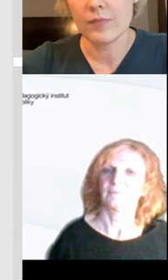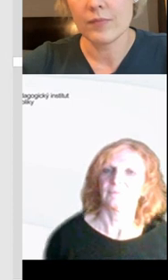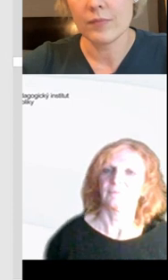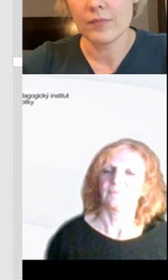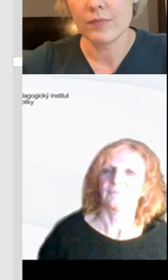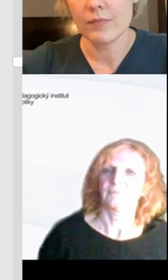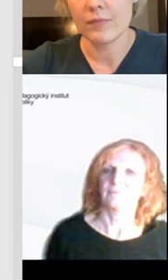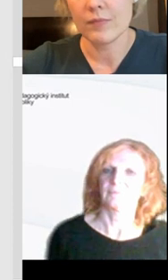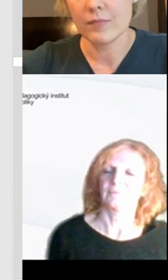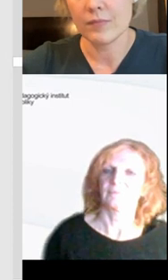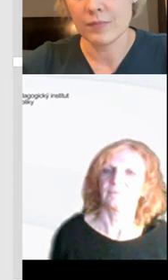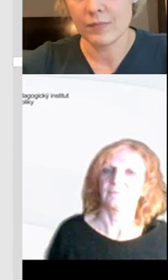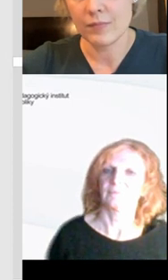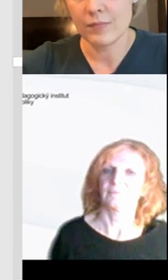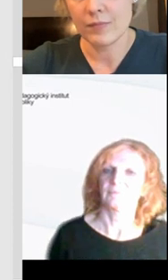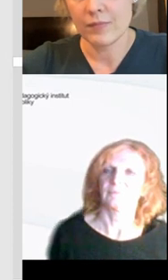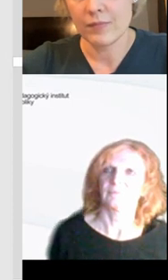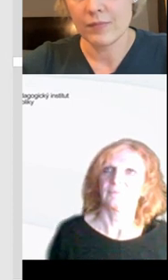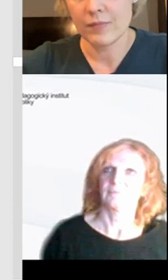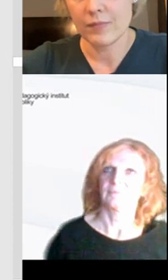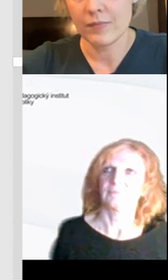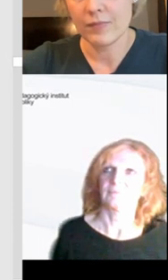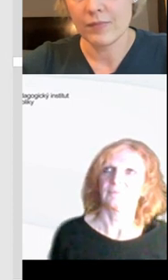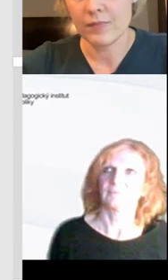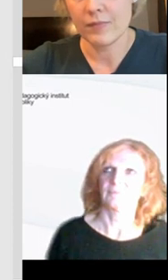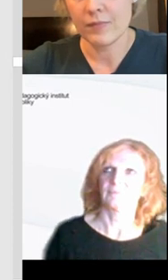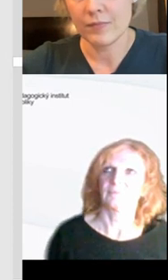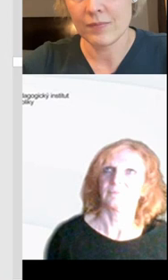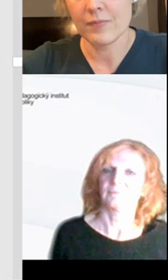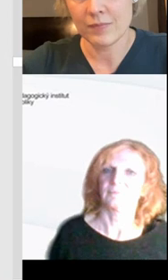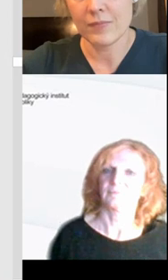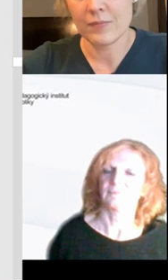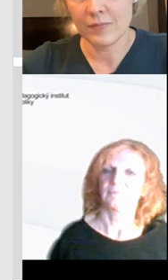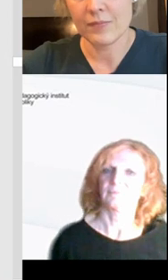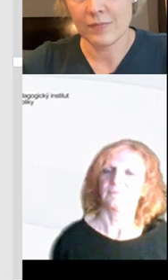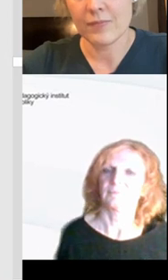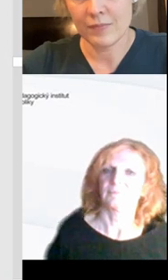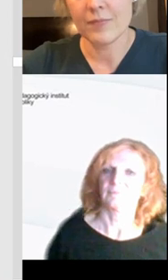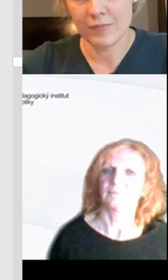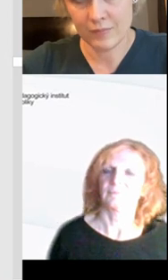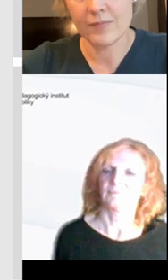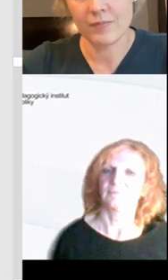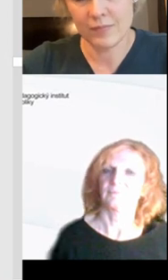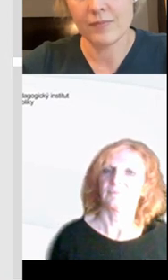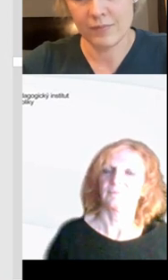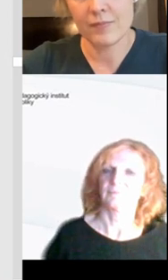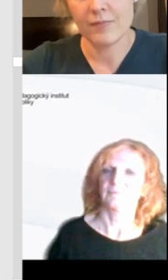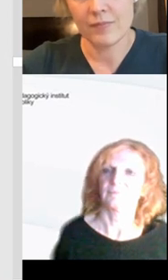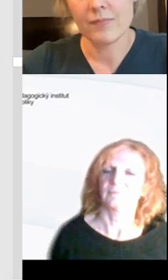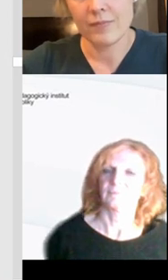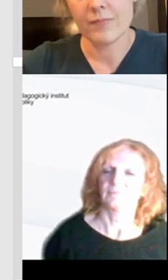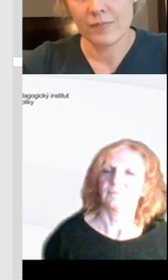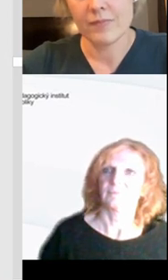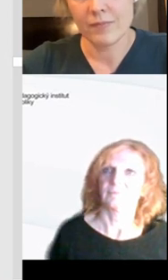že vlastně ty digitální kompetence strašně moc už splňujeme, aniž by tohle to vlastně přišlo teďko jako povinnost.